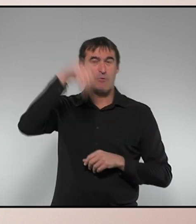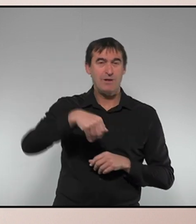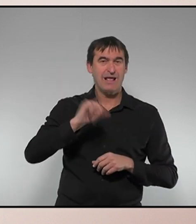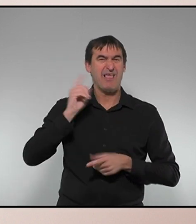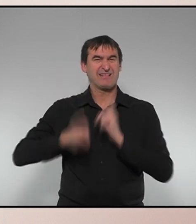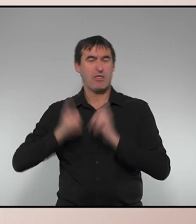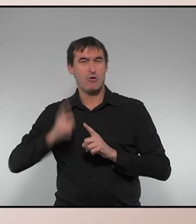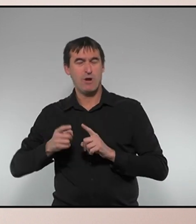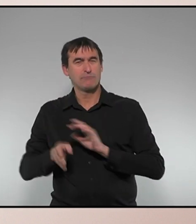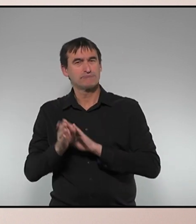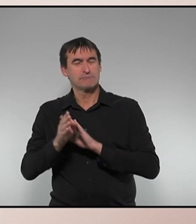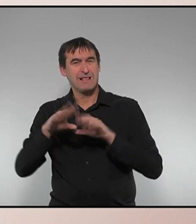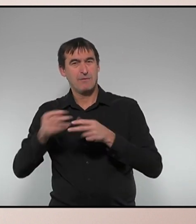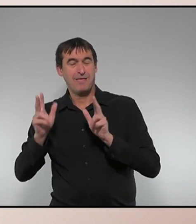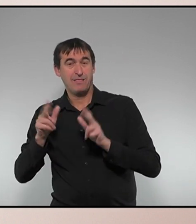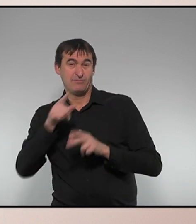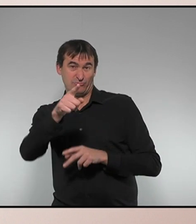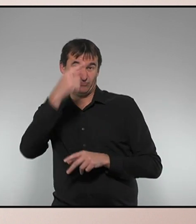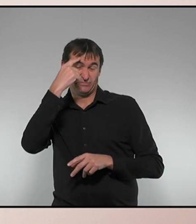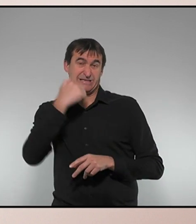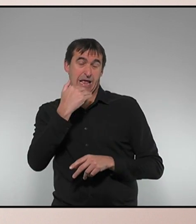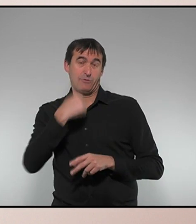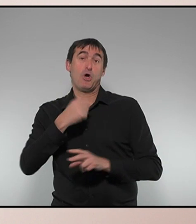dictadura, per tant, ja pot suposar quina és la resposta.